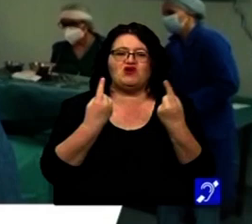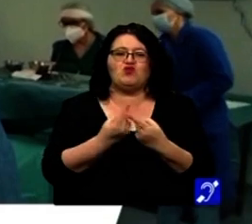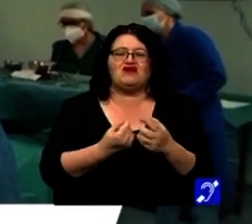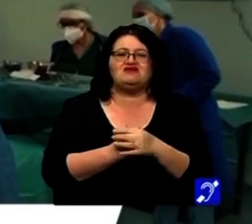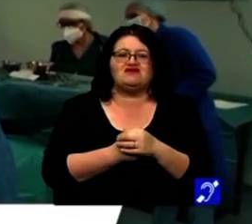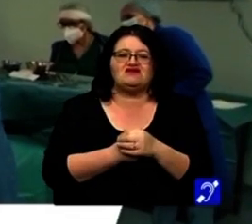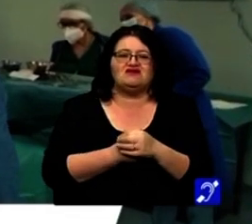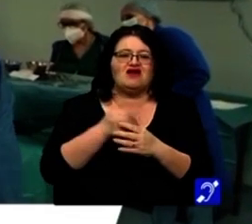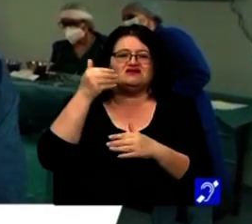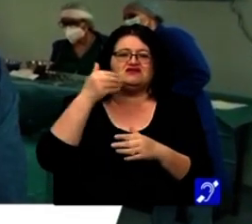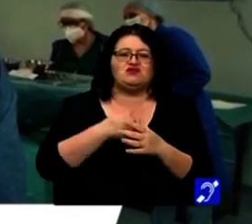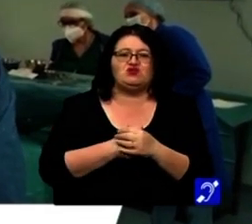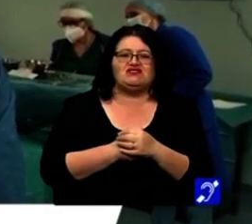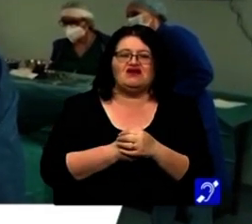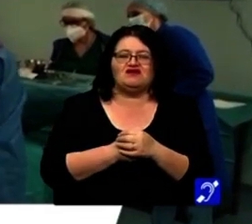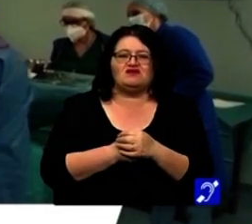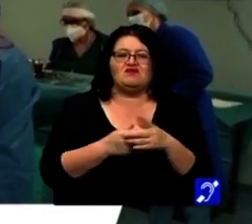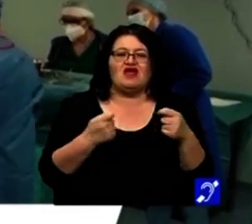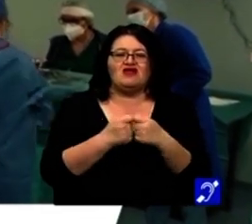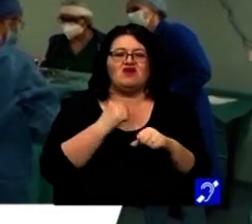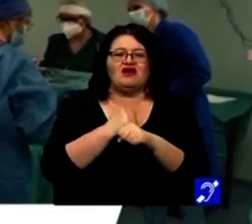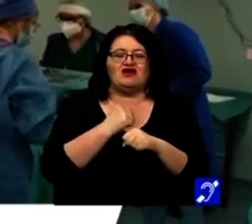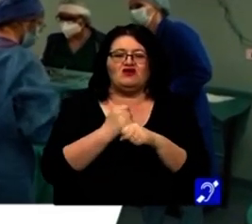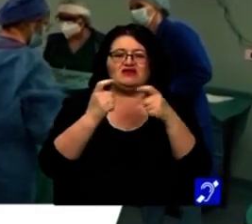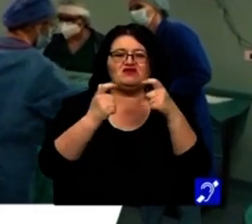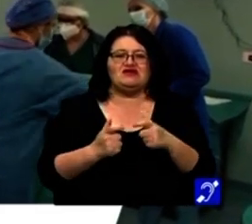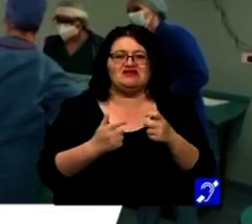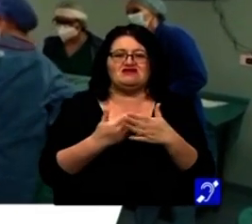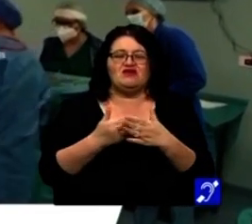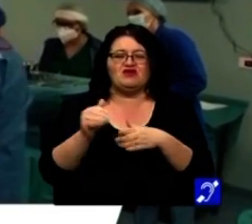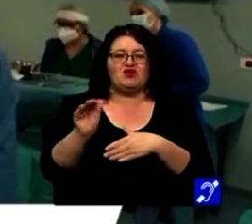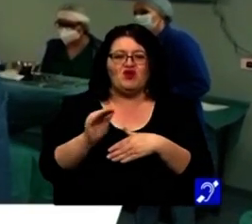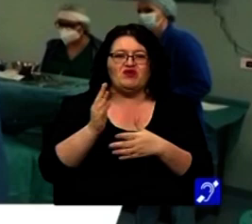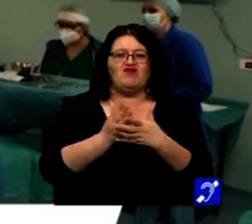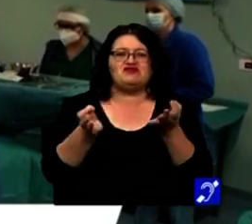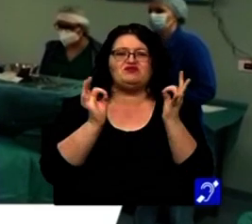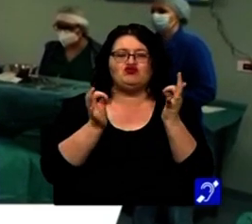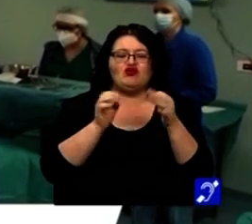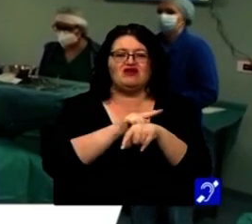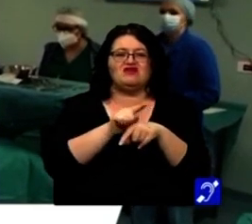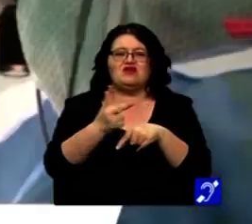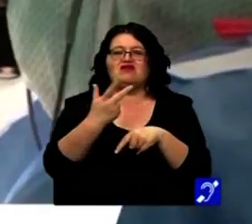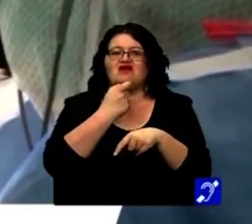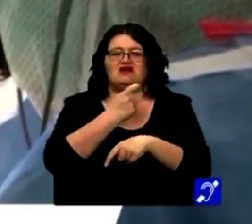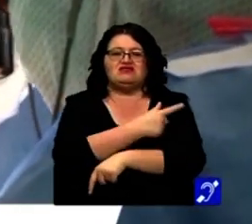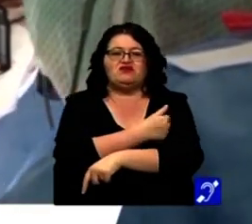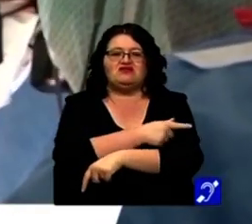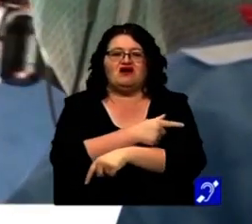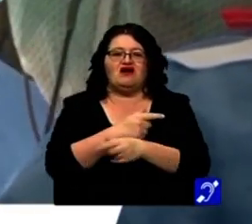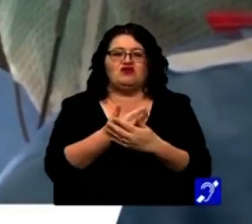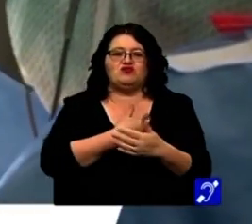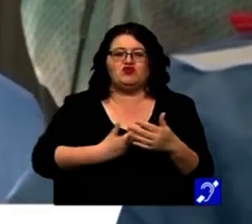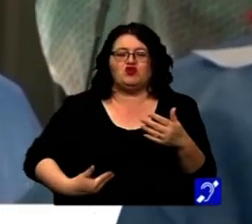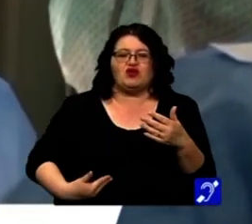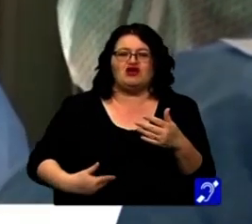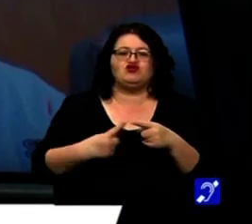instituția. Echipa care lucrează pe secția dedicată copiilor a fost specializată timp de trei ani la Spitalul Marie Curie din